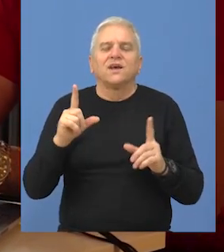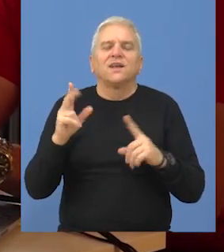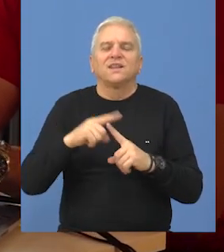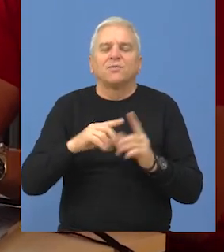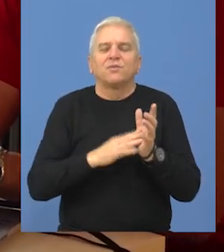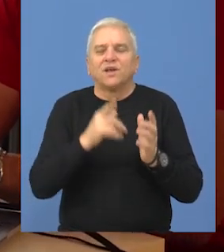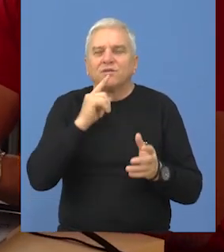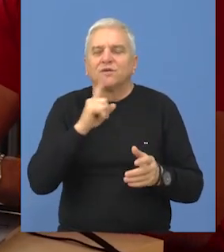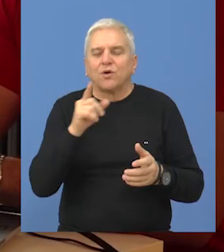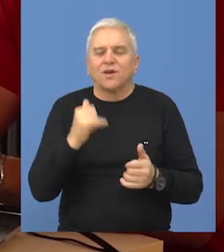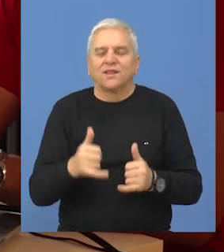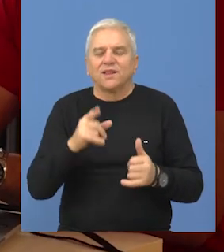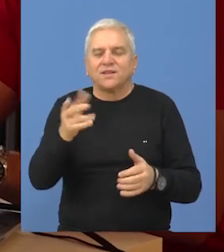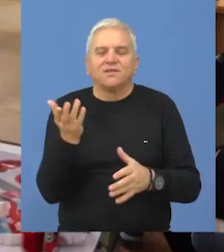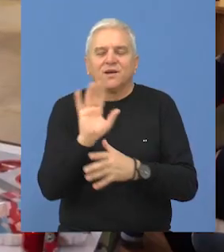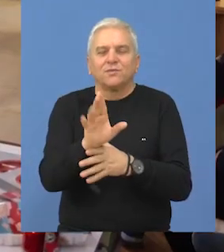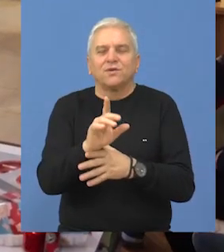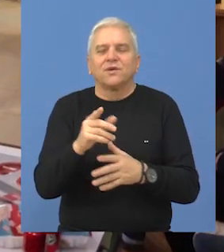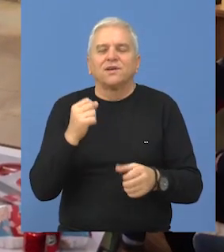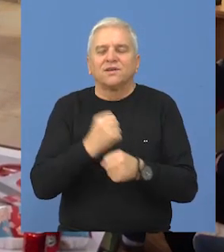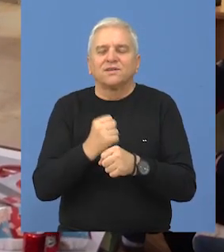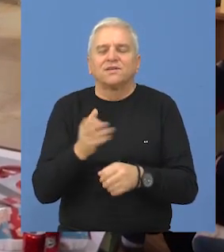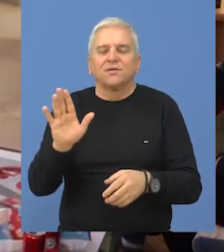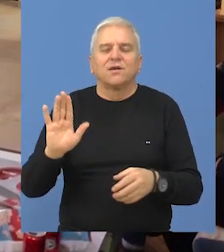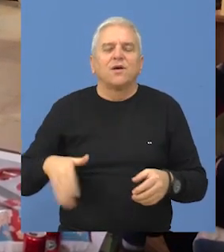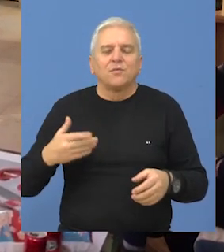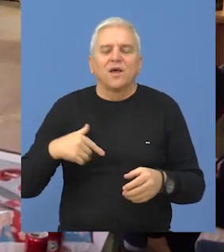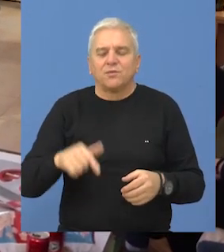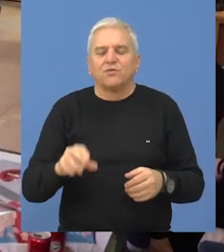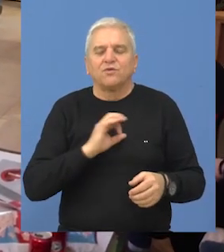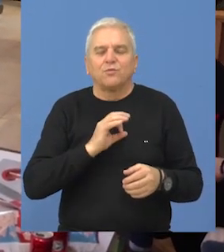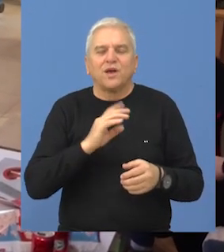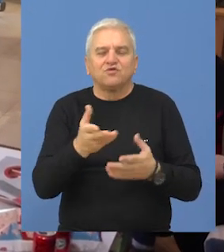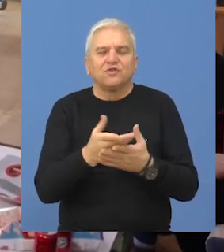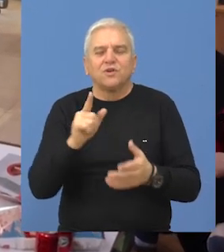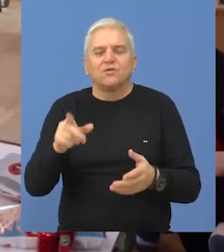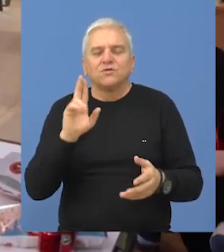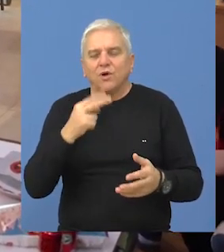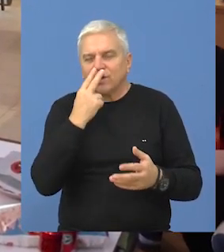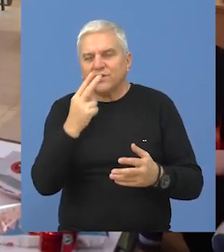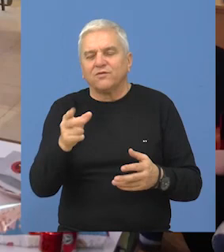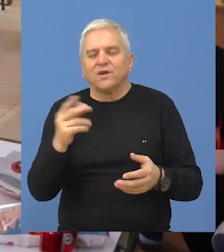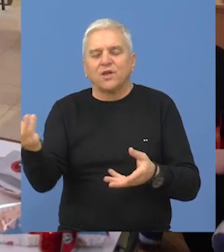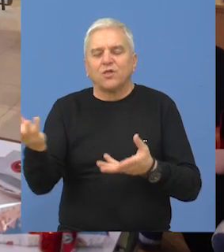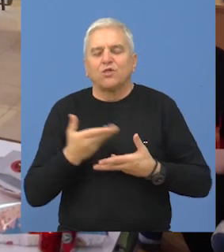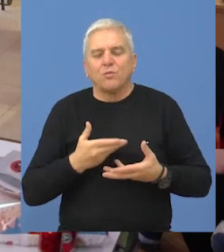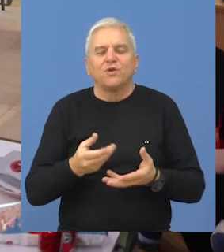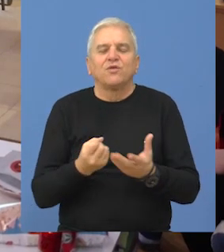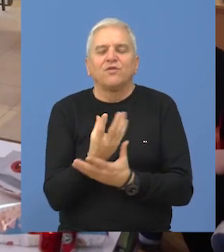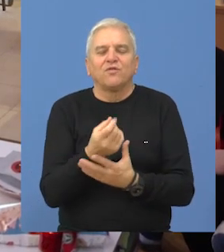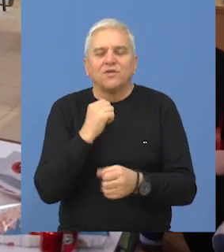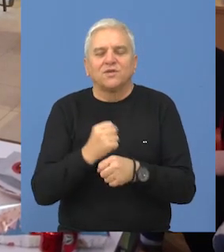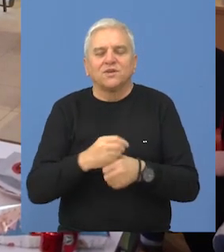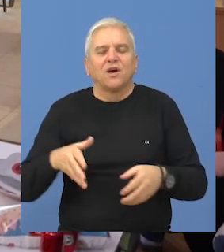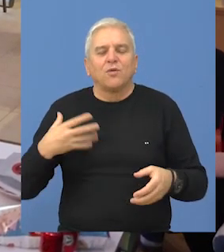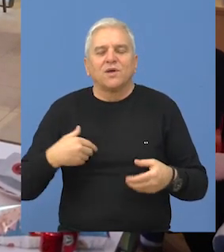Marjanović, koja je tom prilikom predstavila svoj rad mladima u Bečeju. Oni su imali prilike da dobiju informacije